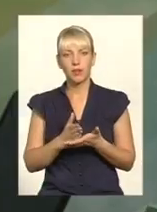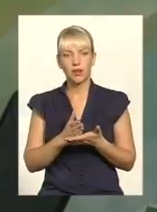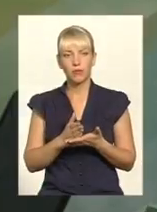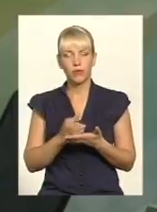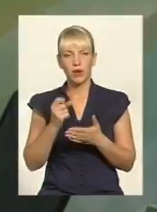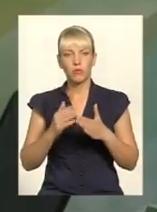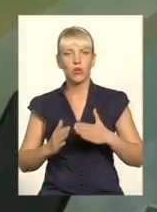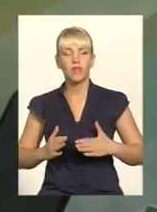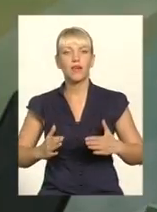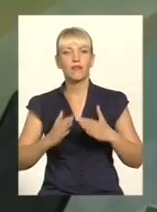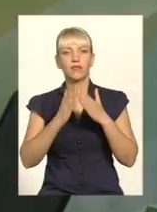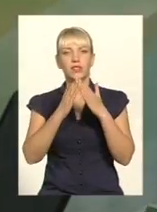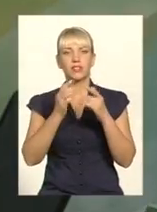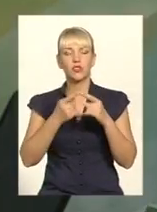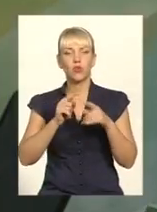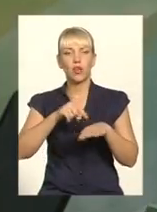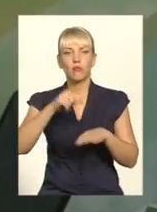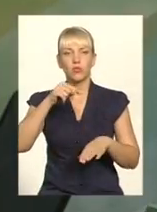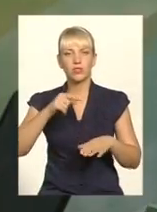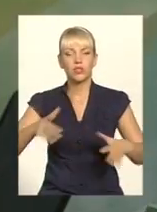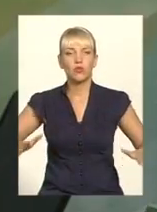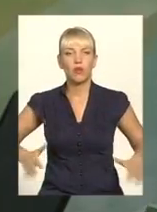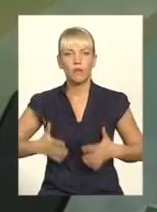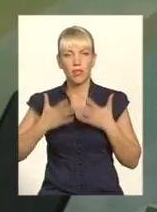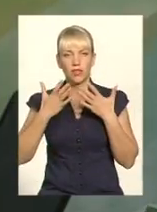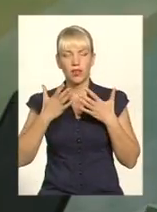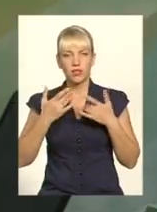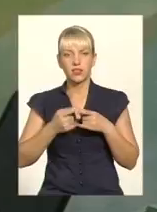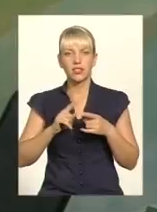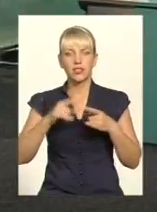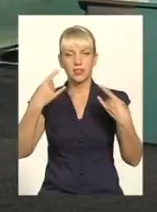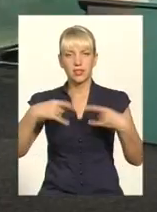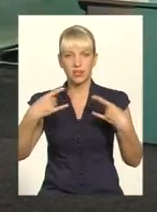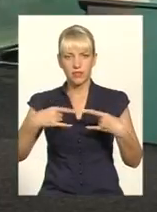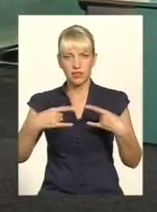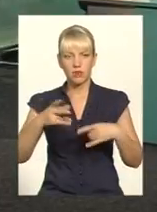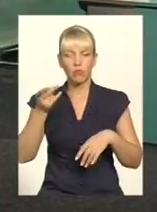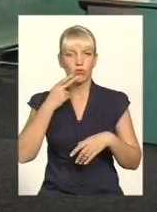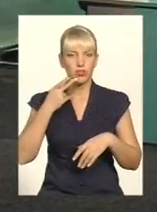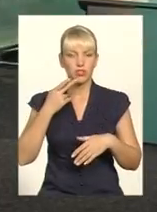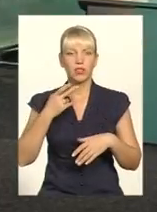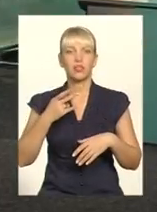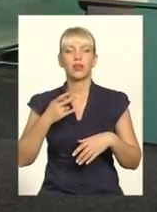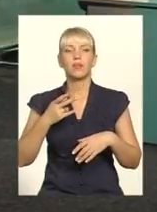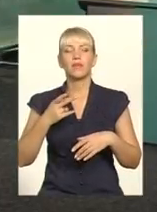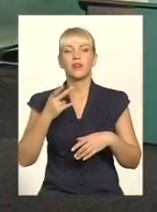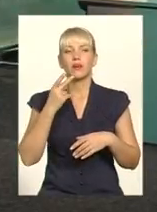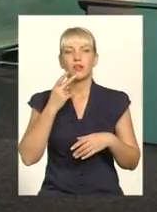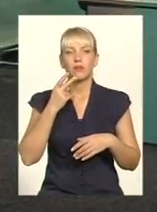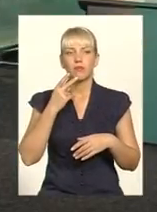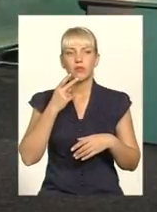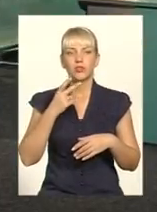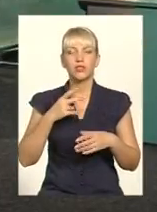тої емоційного піднесення, з екранів телевізорів, постійні зведення, всі ці люди